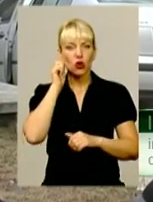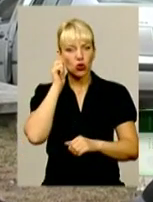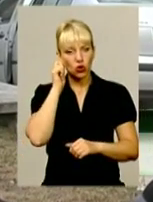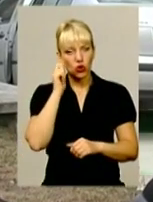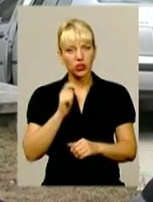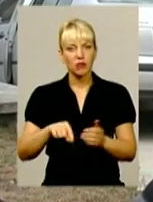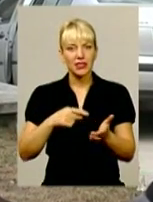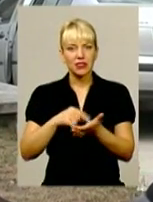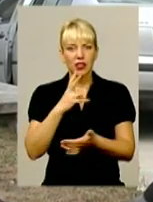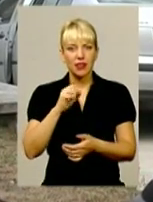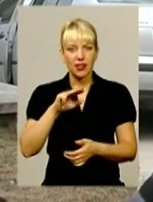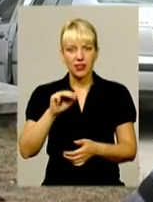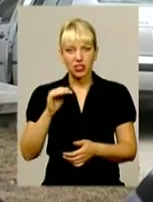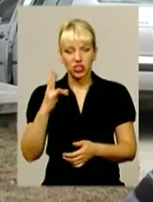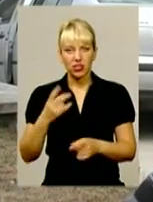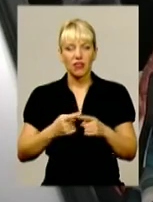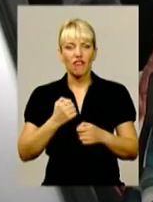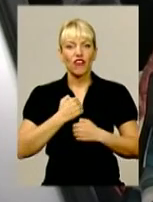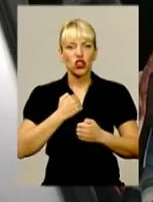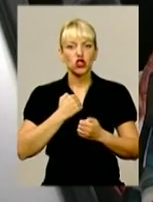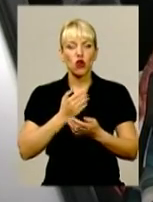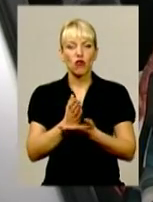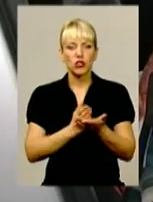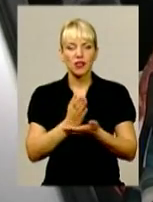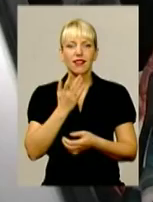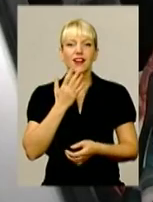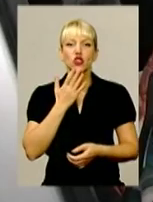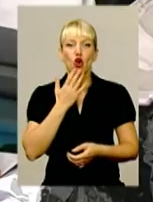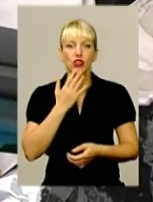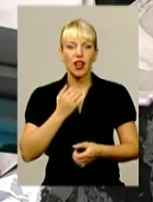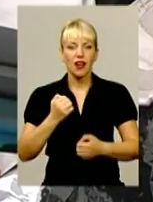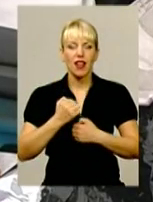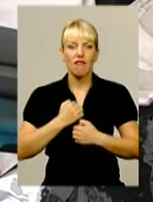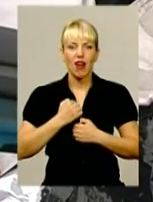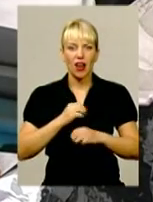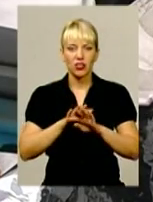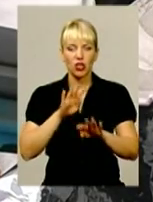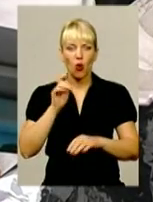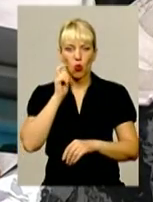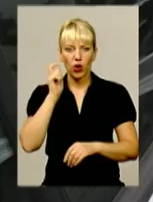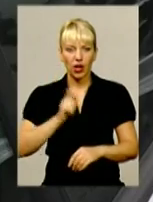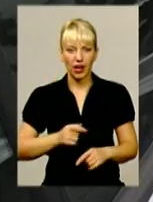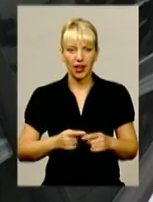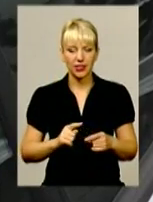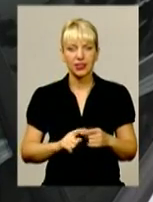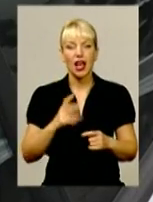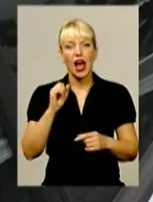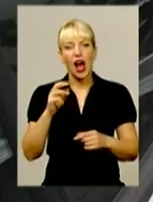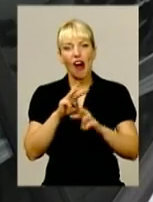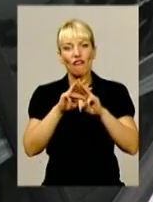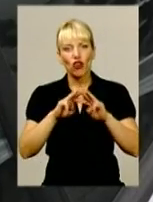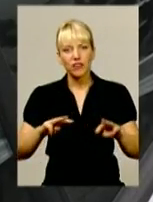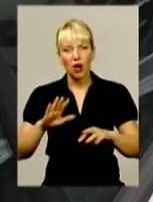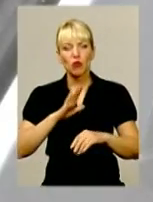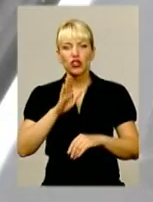– військовослужбовець Національної гвардії України. «Фольксвагеном» керувала Славутівчанка – власниця одного з тамтешніх кафе. Поруч з